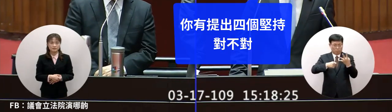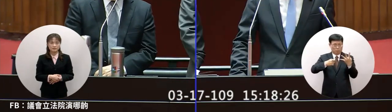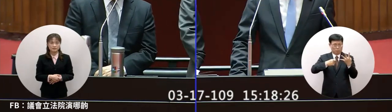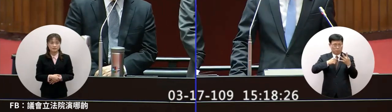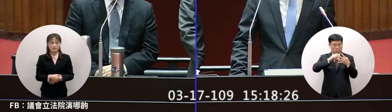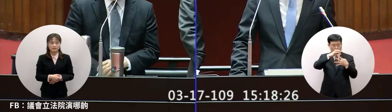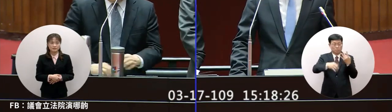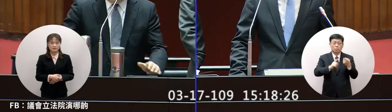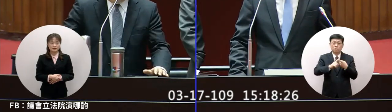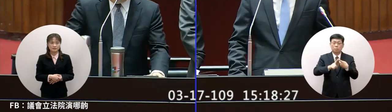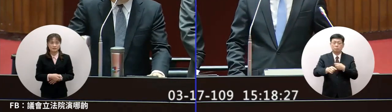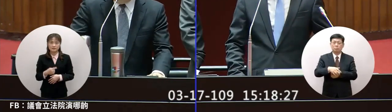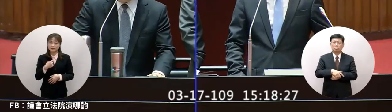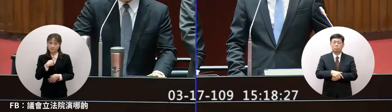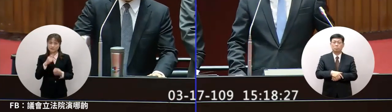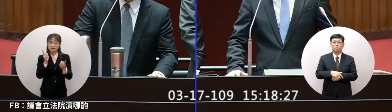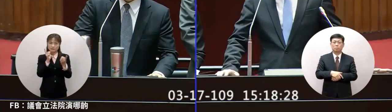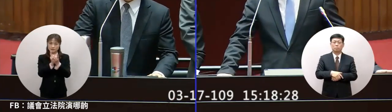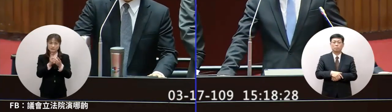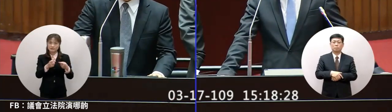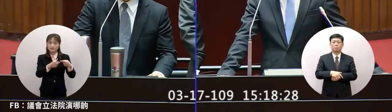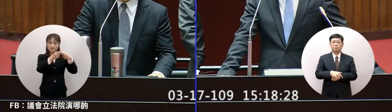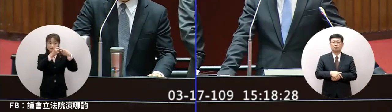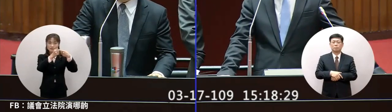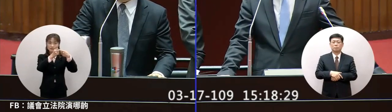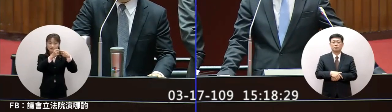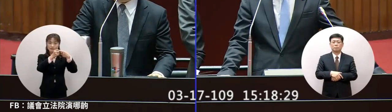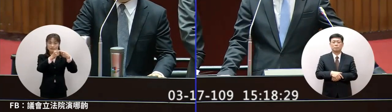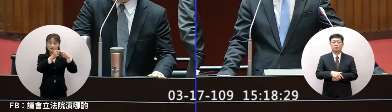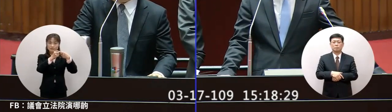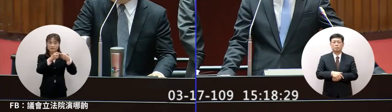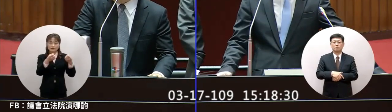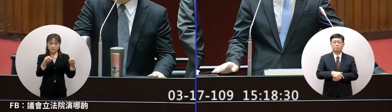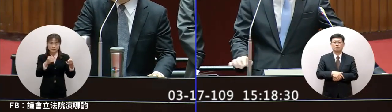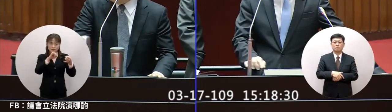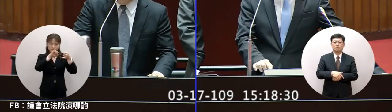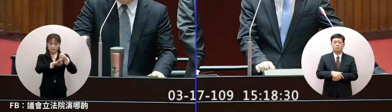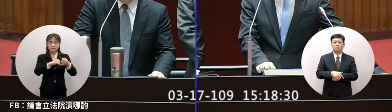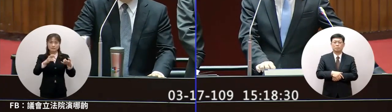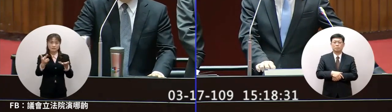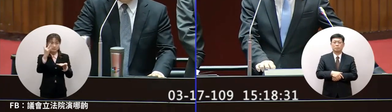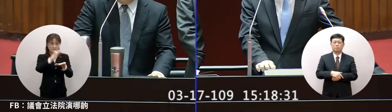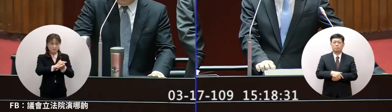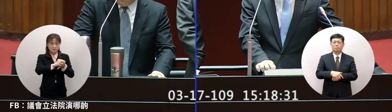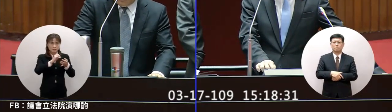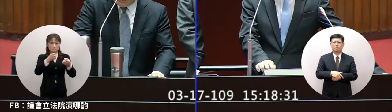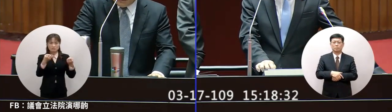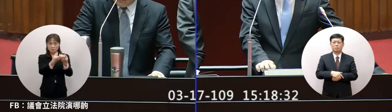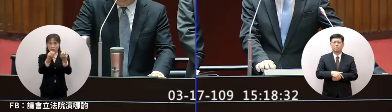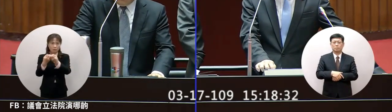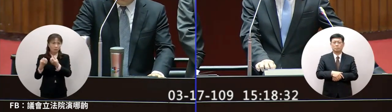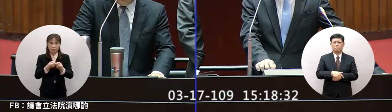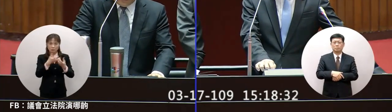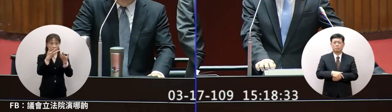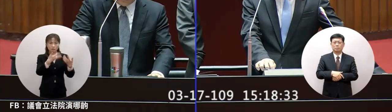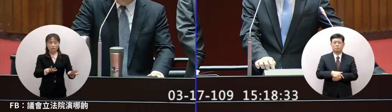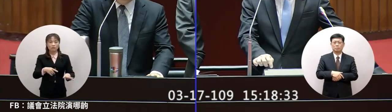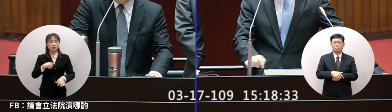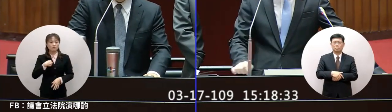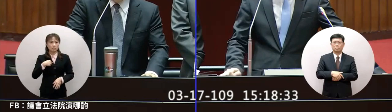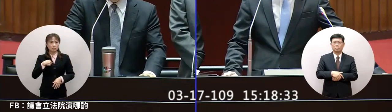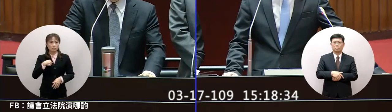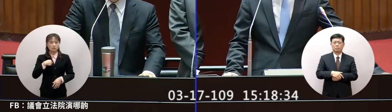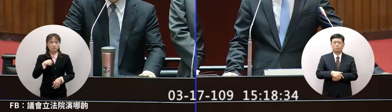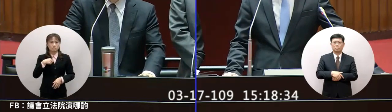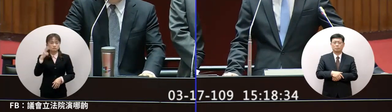對不對好我對於第一次發生的種種狀況覺得我們一定要堅